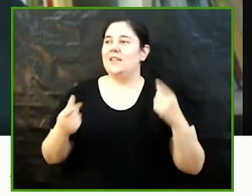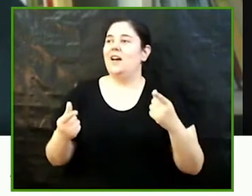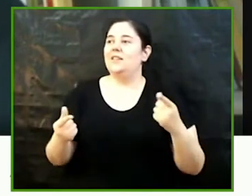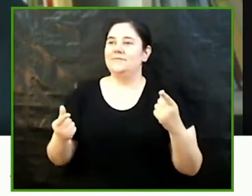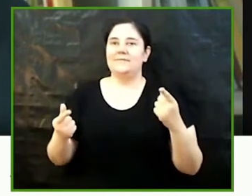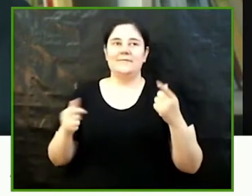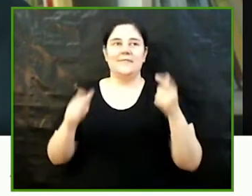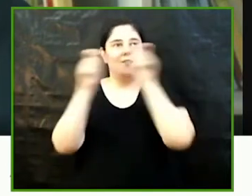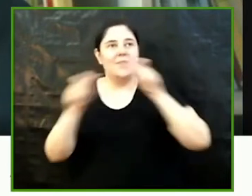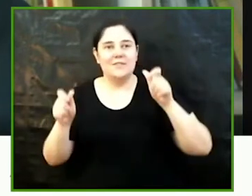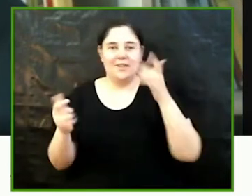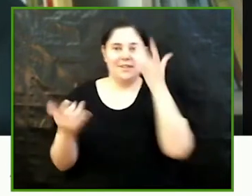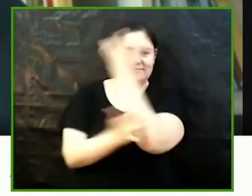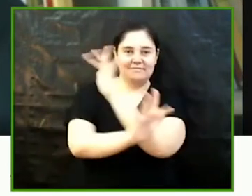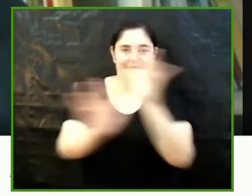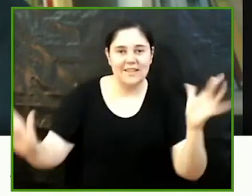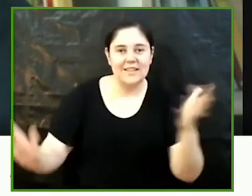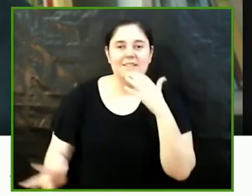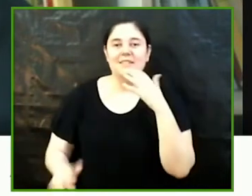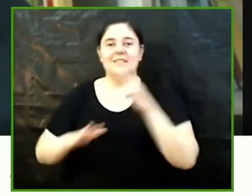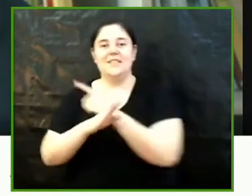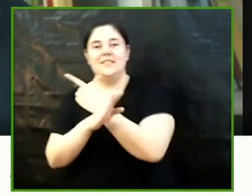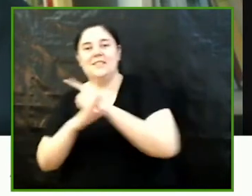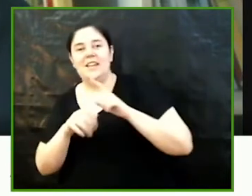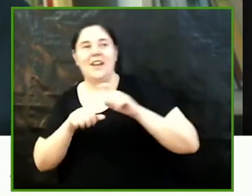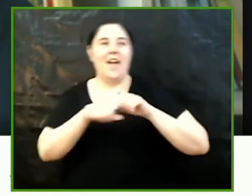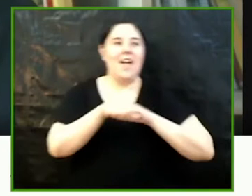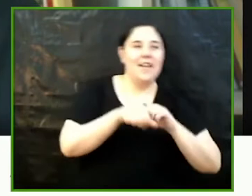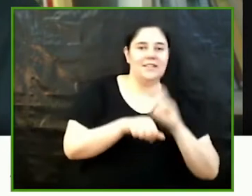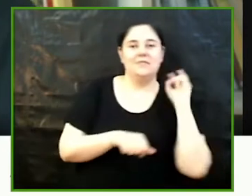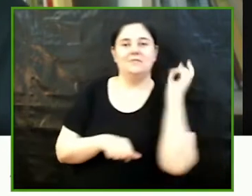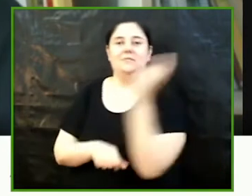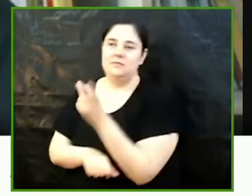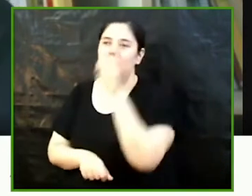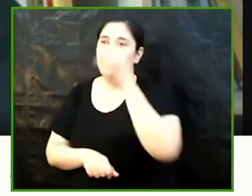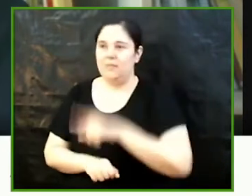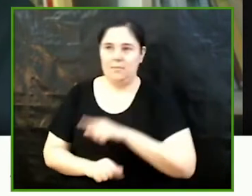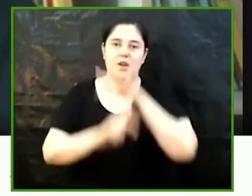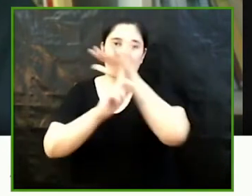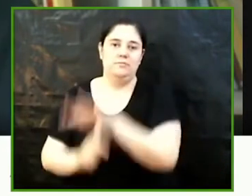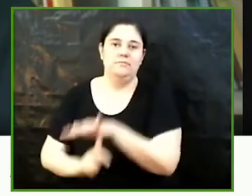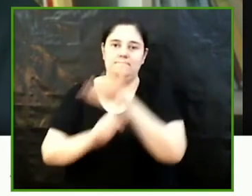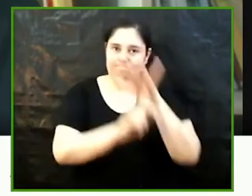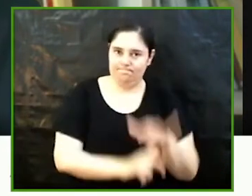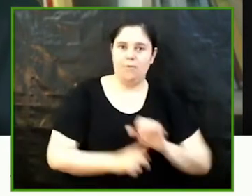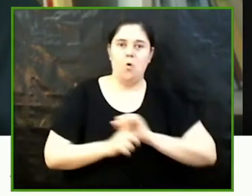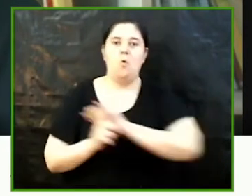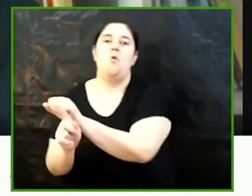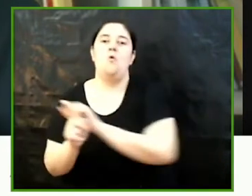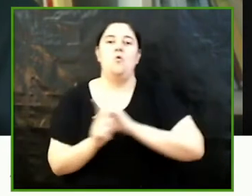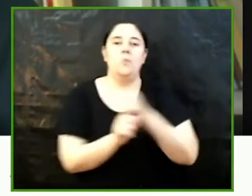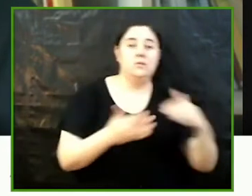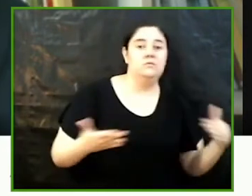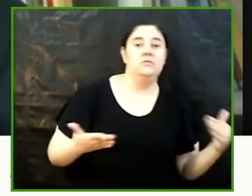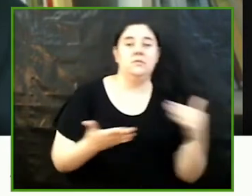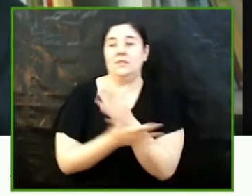envolten que el gènere l'ètnia i molts altres aspectes són eixos d'opressió transversals i per tant es mostren en totes les